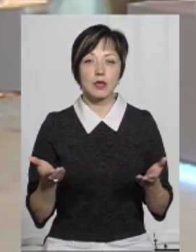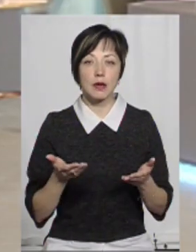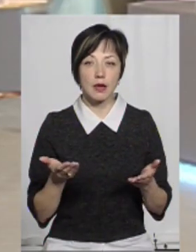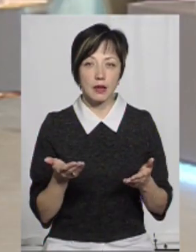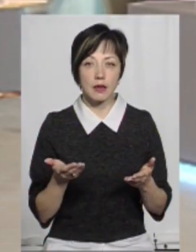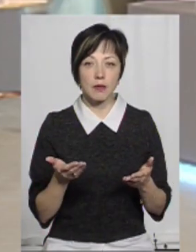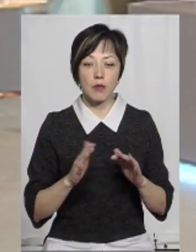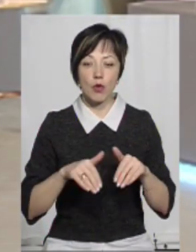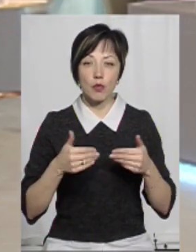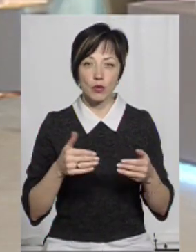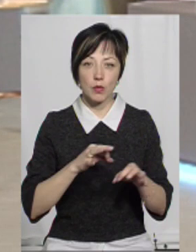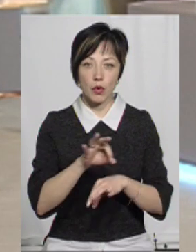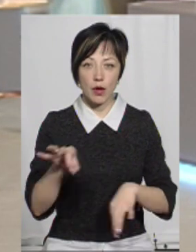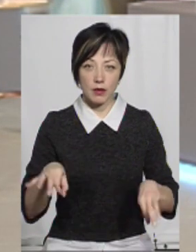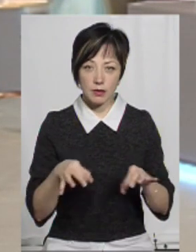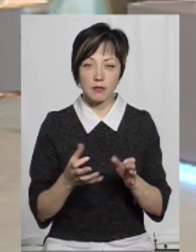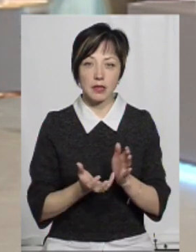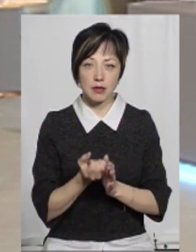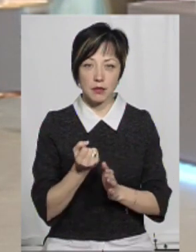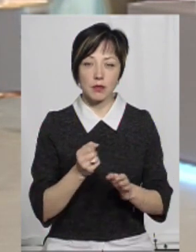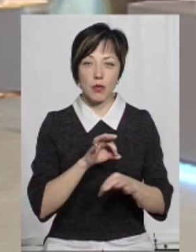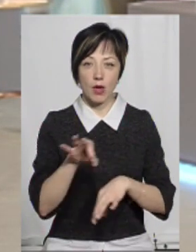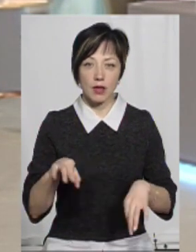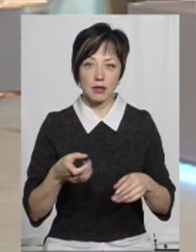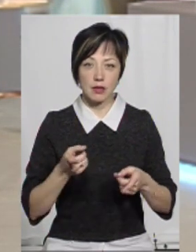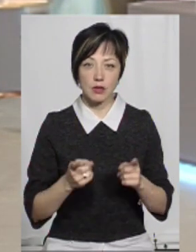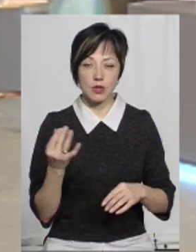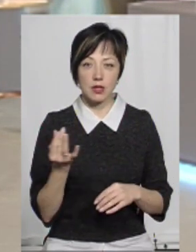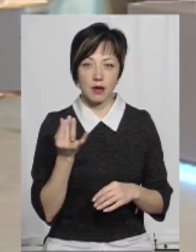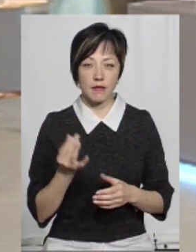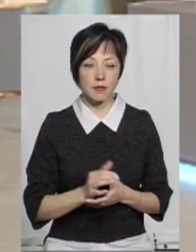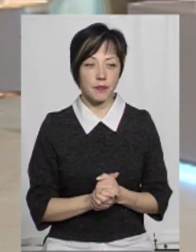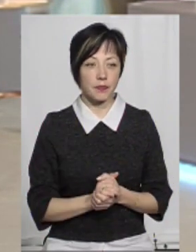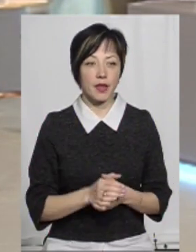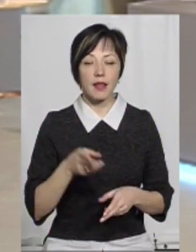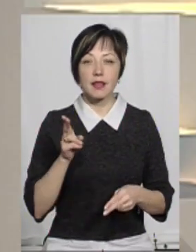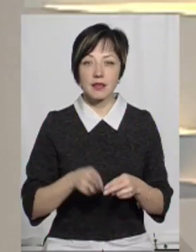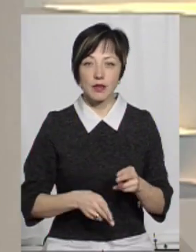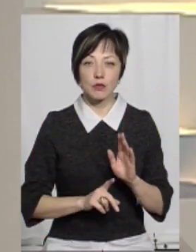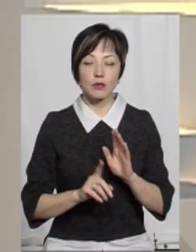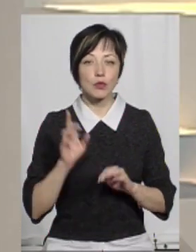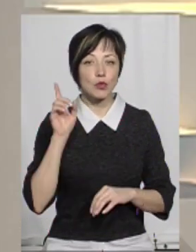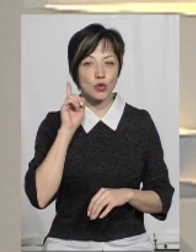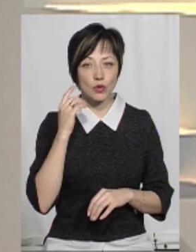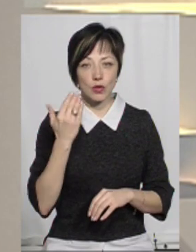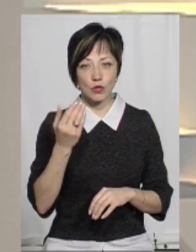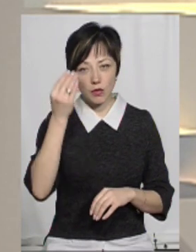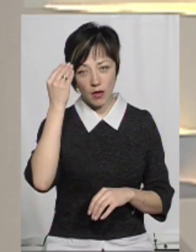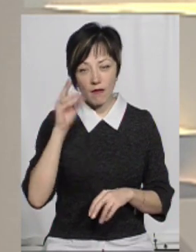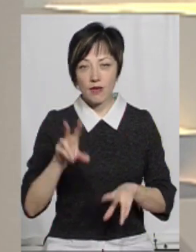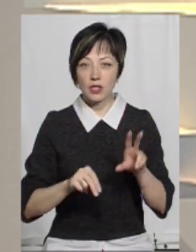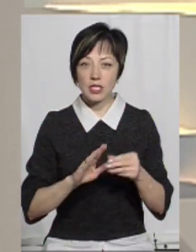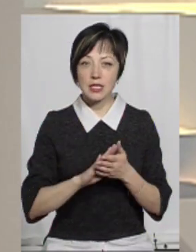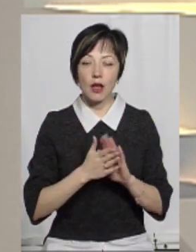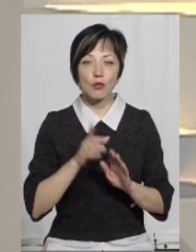пропонує проєкти, проєкти підтримуються, проєкти дійсно цікаві. І от на завершення, ми вже почули думку пана Вадима, ви, як